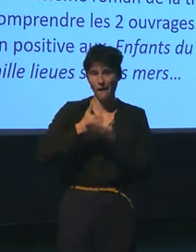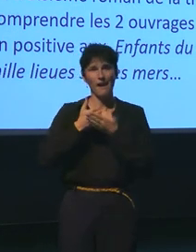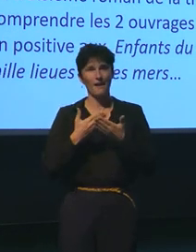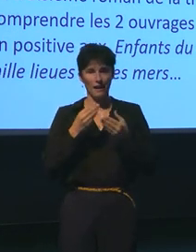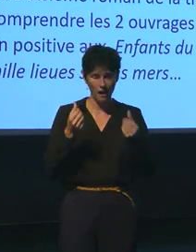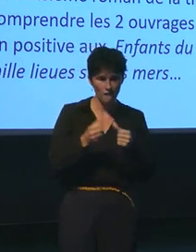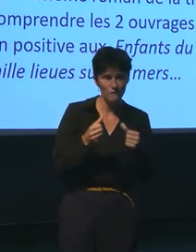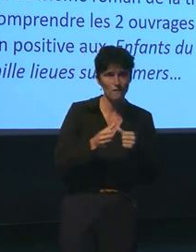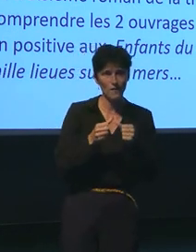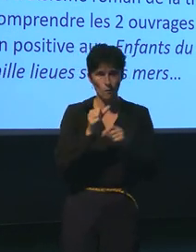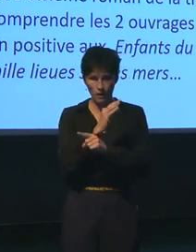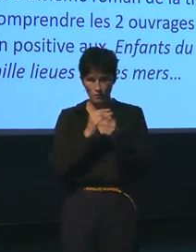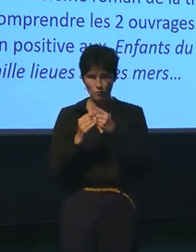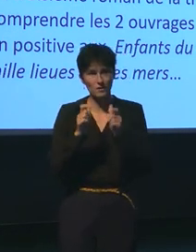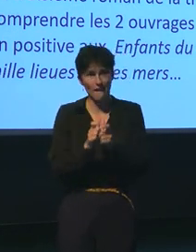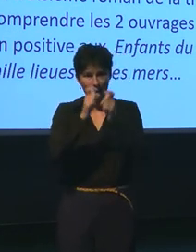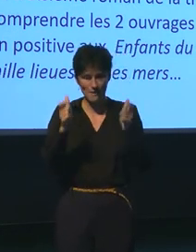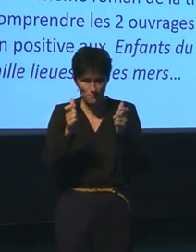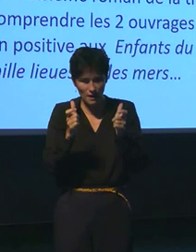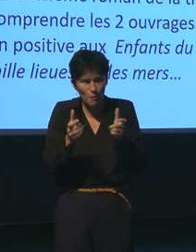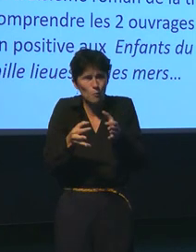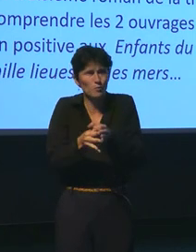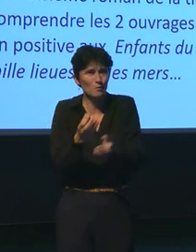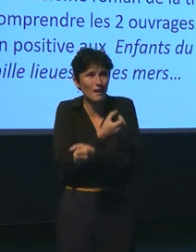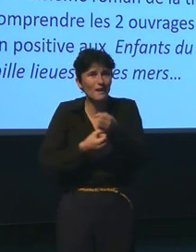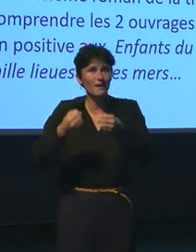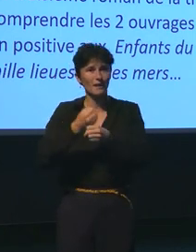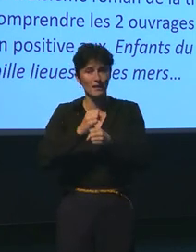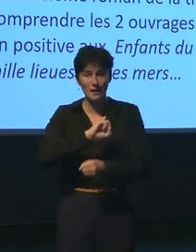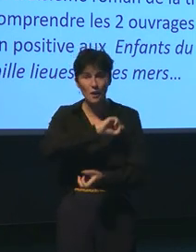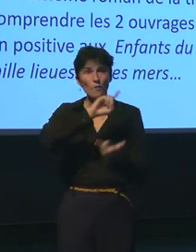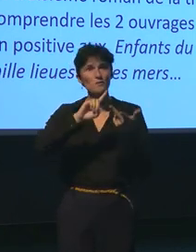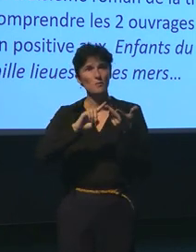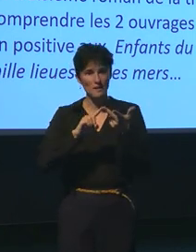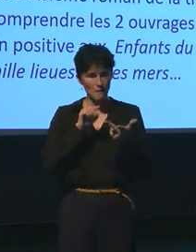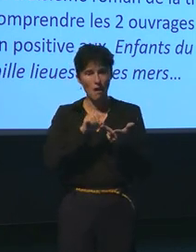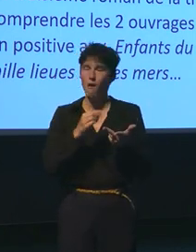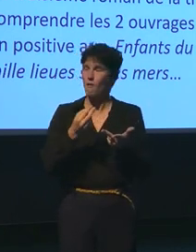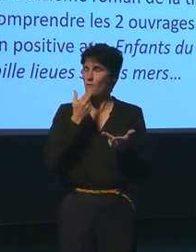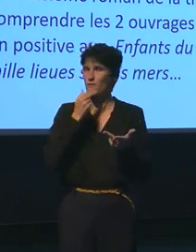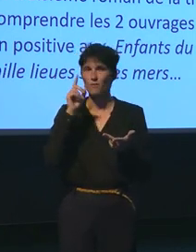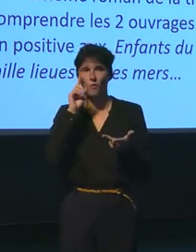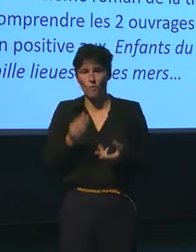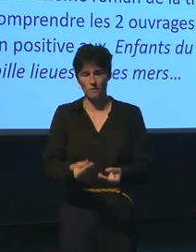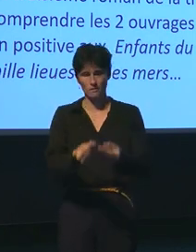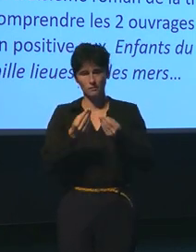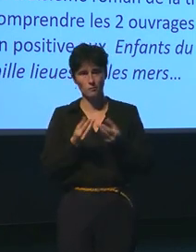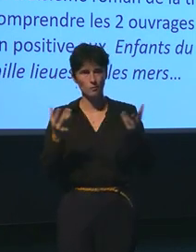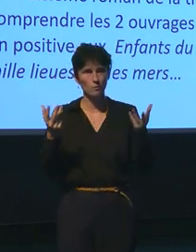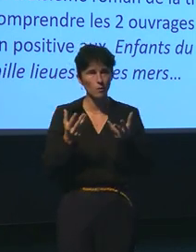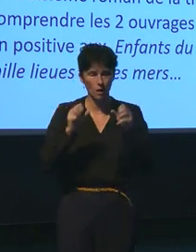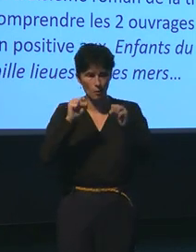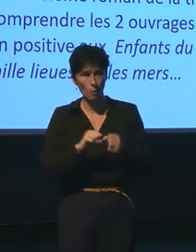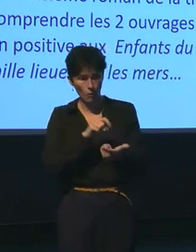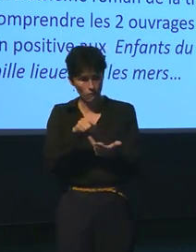une micro-société industrielle. Ce troisième roman de la trilogie est plus à fait utile parce qu'il donne des clés pour comprendre les deux